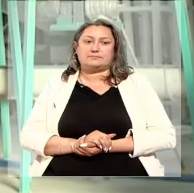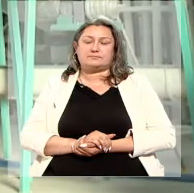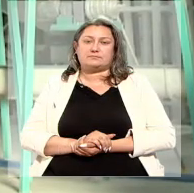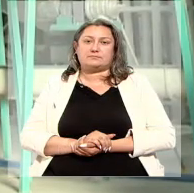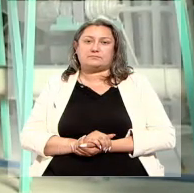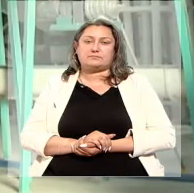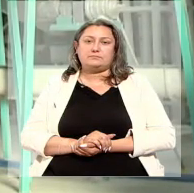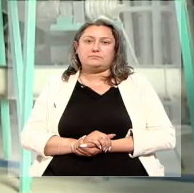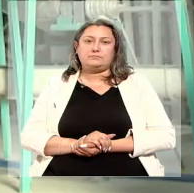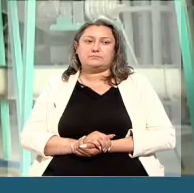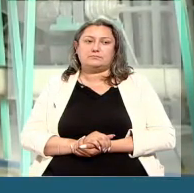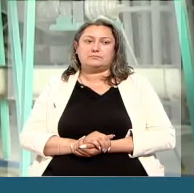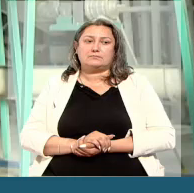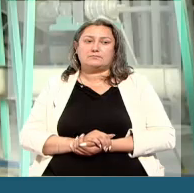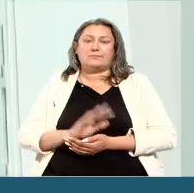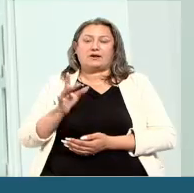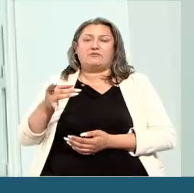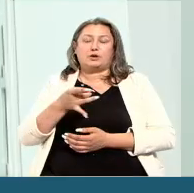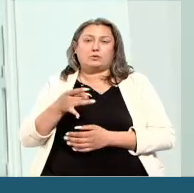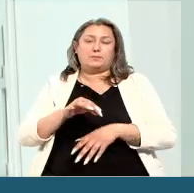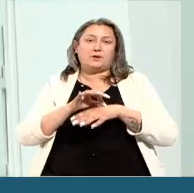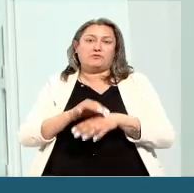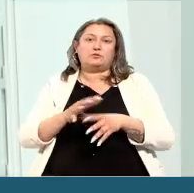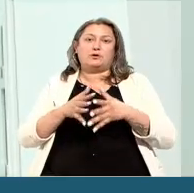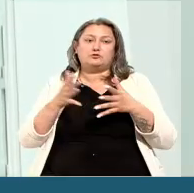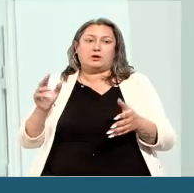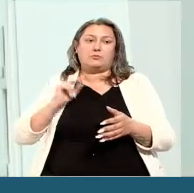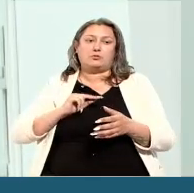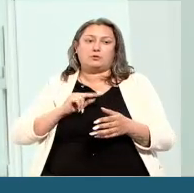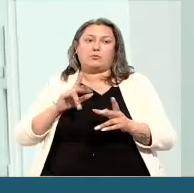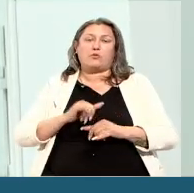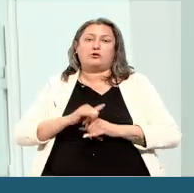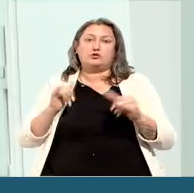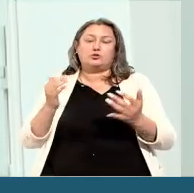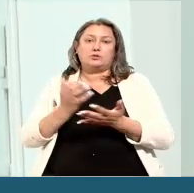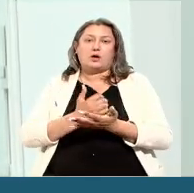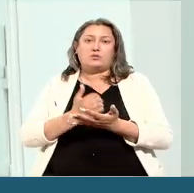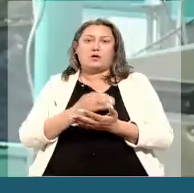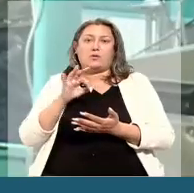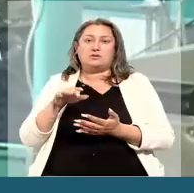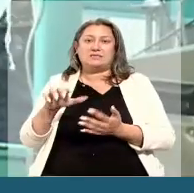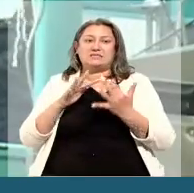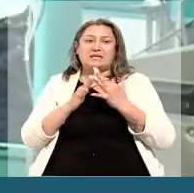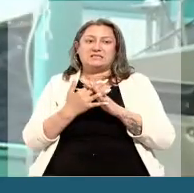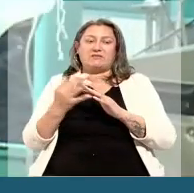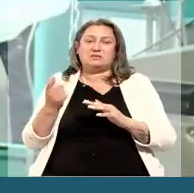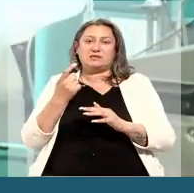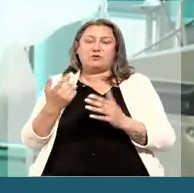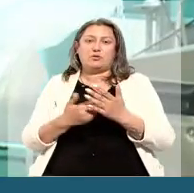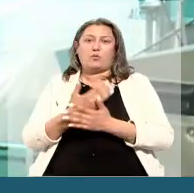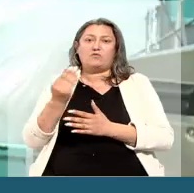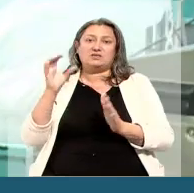Ауыл шаруашылығындағы табыстарды естелеге атқарылып жатқан шаруа аземен саймақта. Мал шаруашылығын дамыту мен өндеуші секторді жаңа